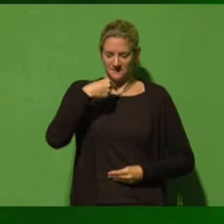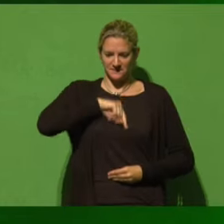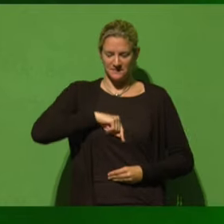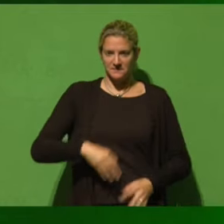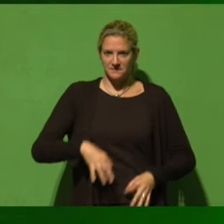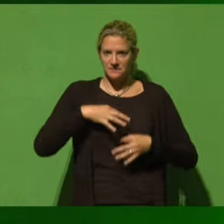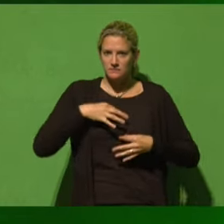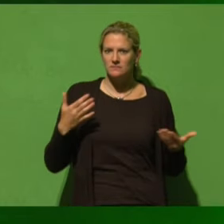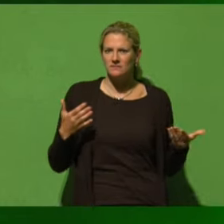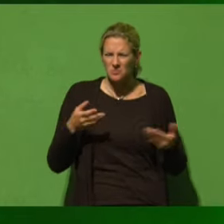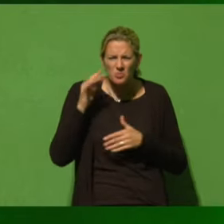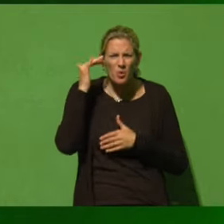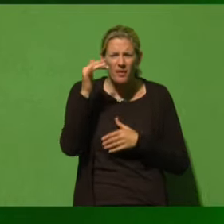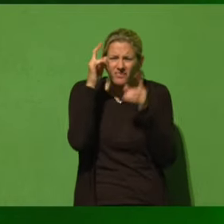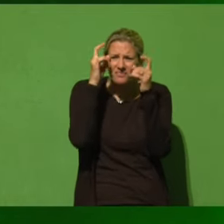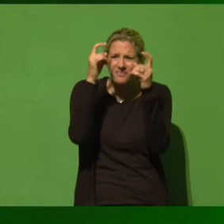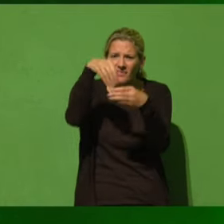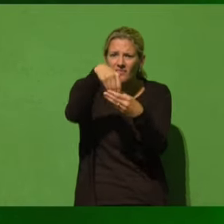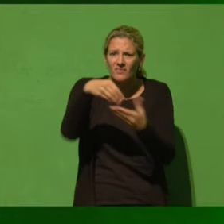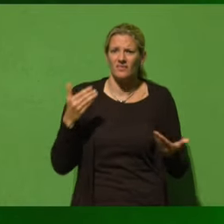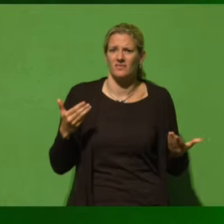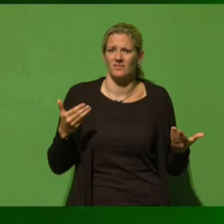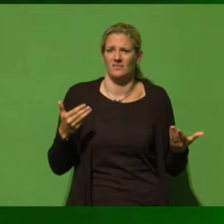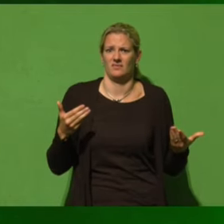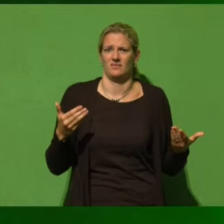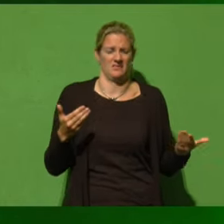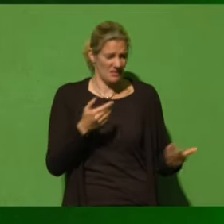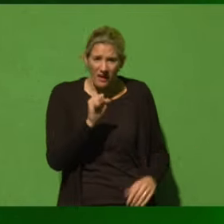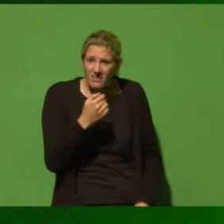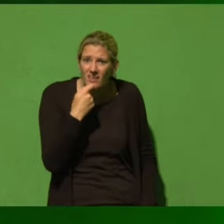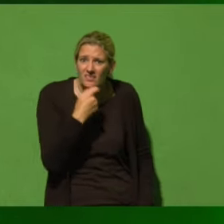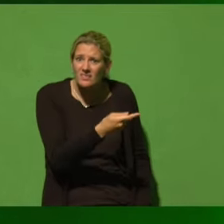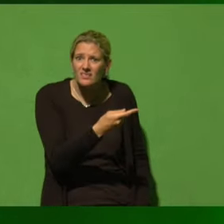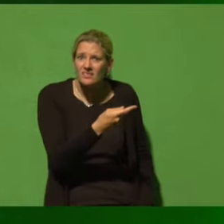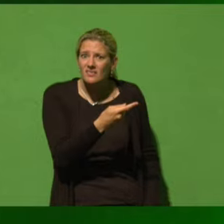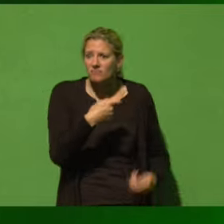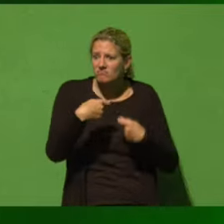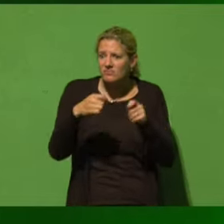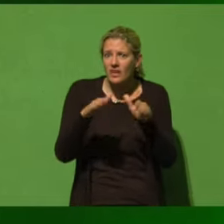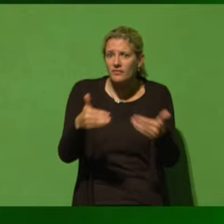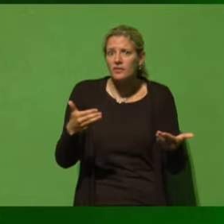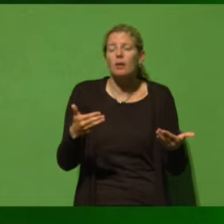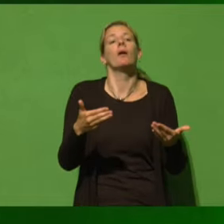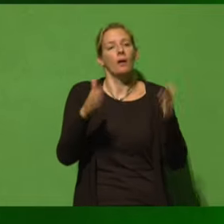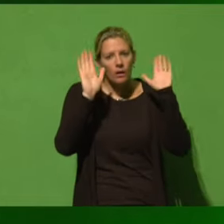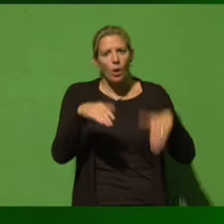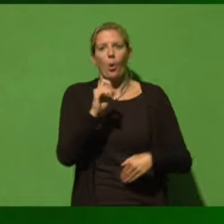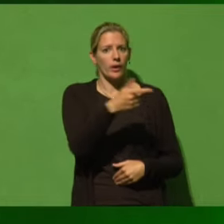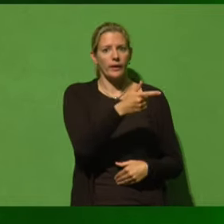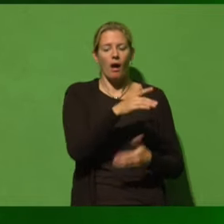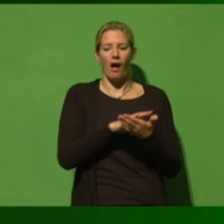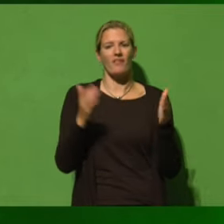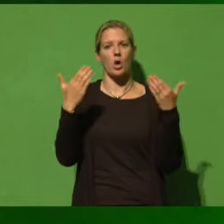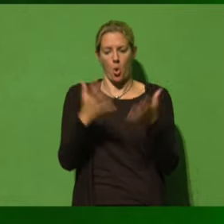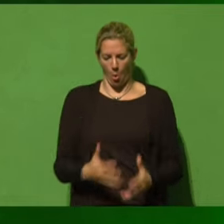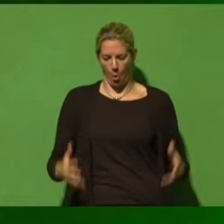verkeimtes, frisch geschlachtetes Huhn, das kannst du nicht essen, das darfst du nicht auf den Markt bringen. Also tunkst du es in eine Chlorbröhe